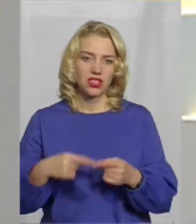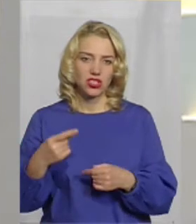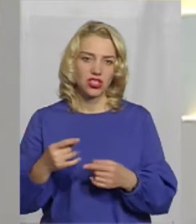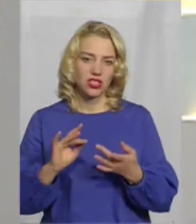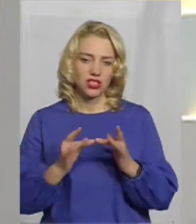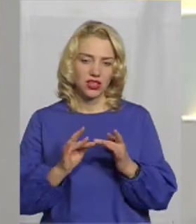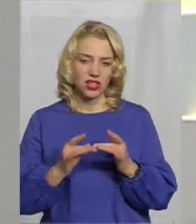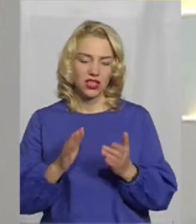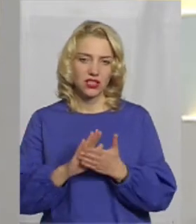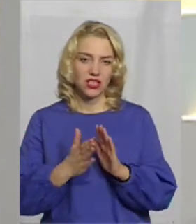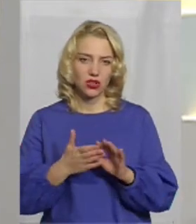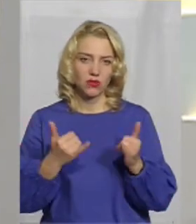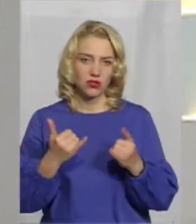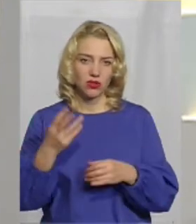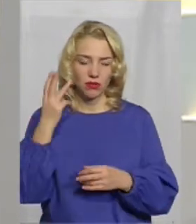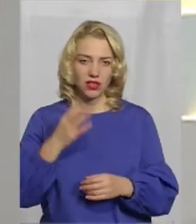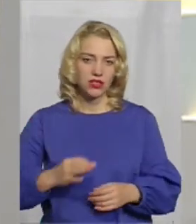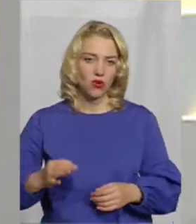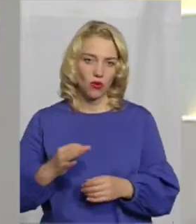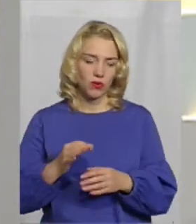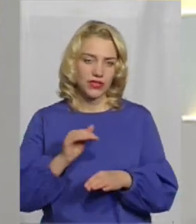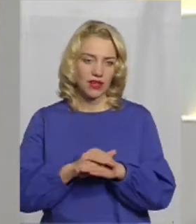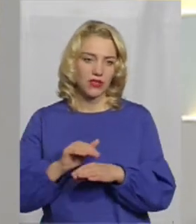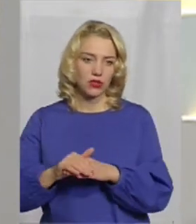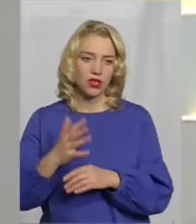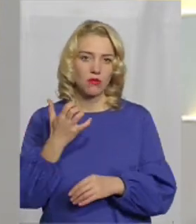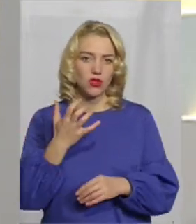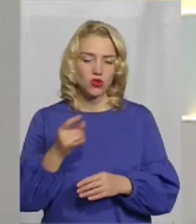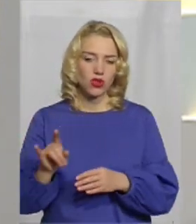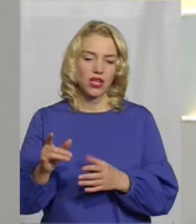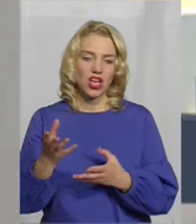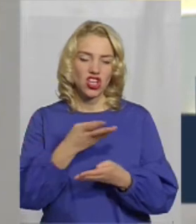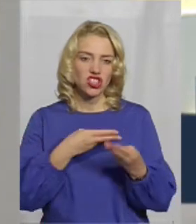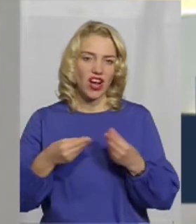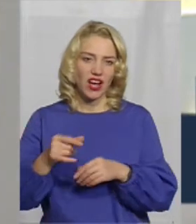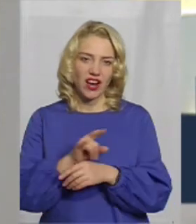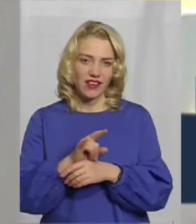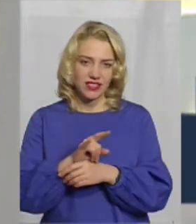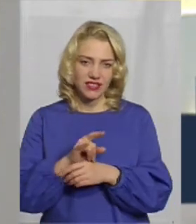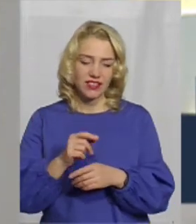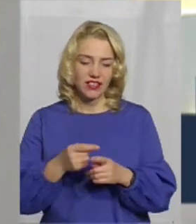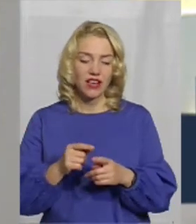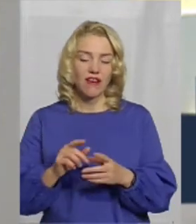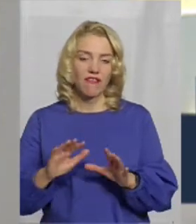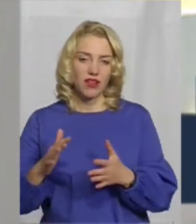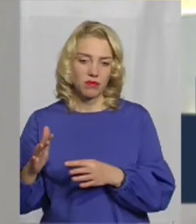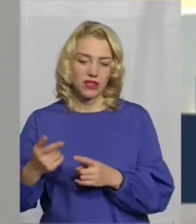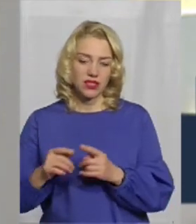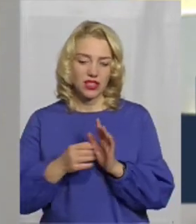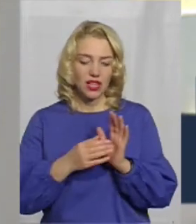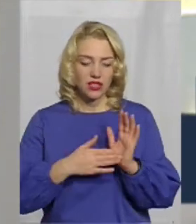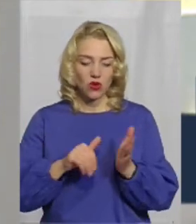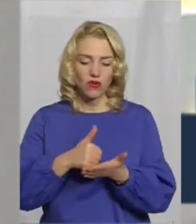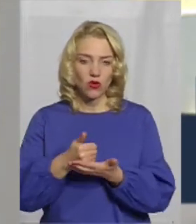у Хмельницькій області зафіксовано понад 500 шахрейських випадків. дані Головного управління